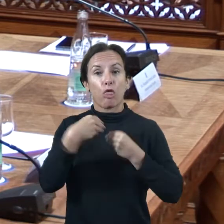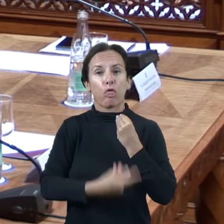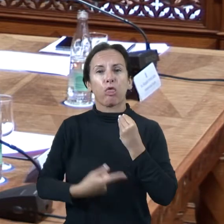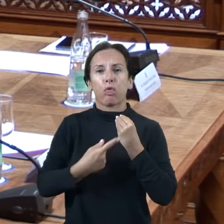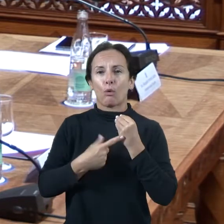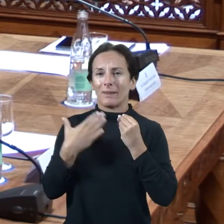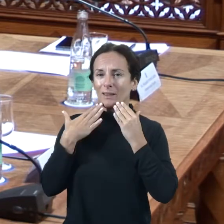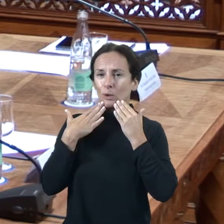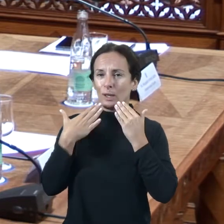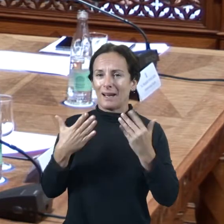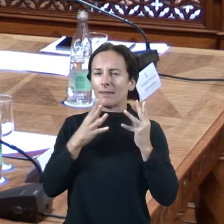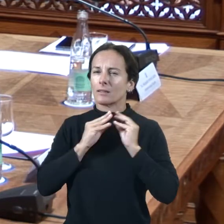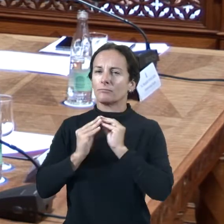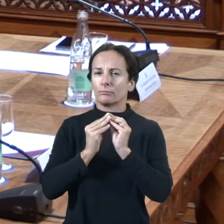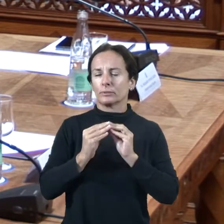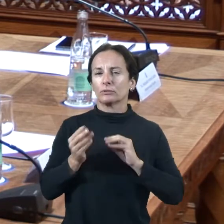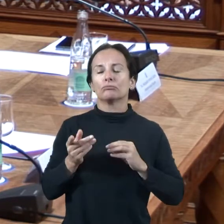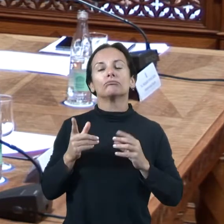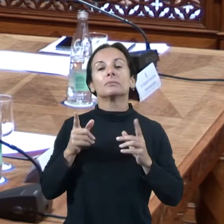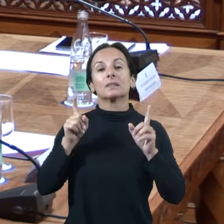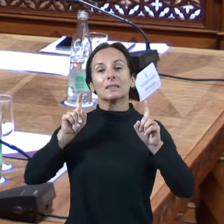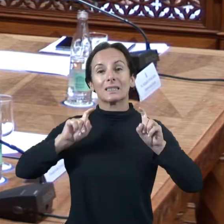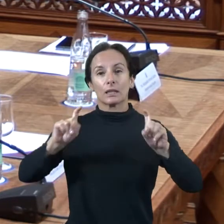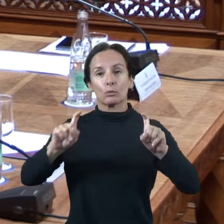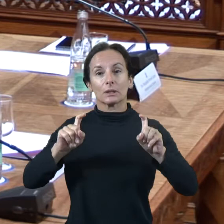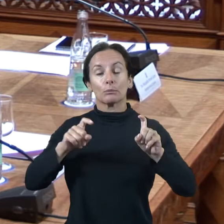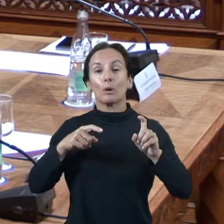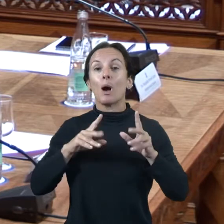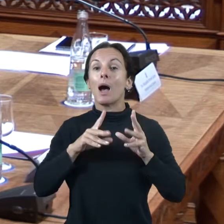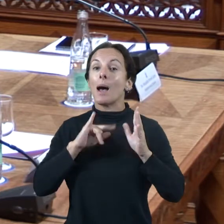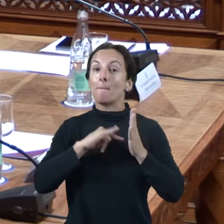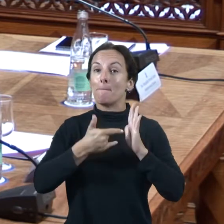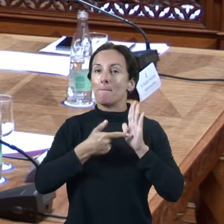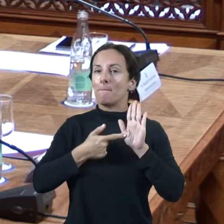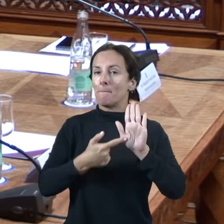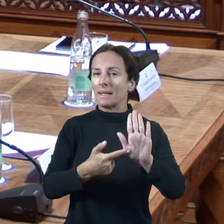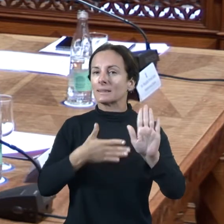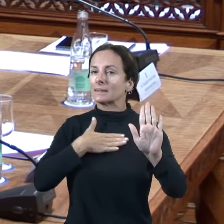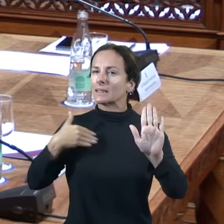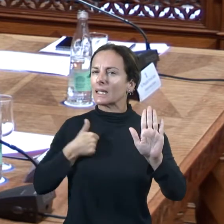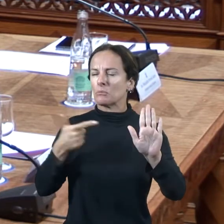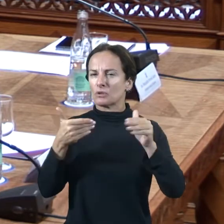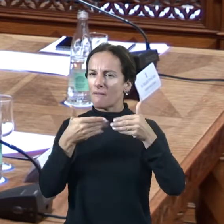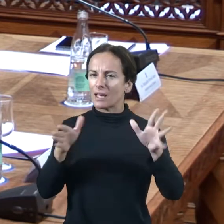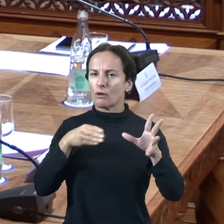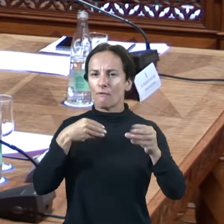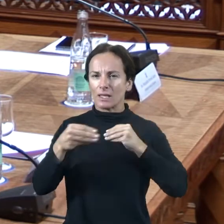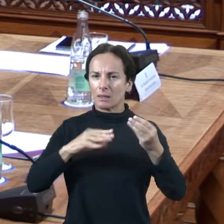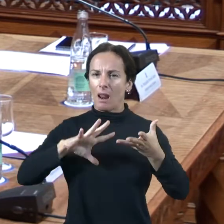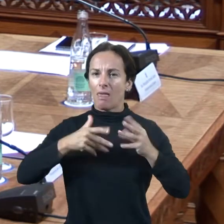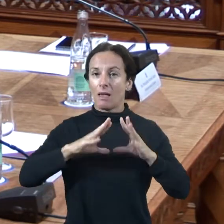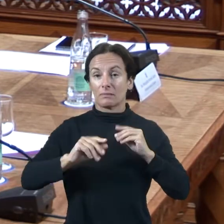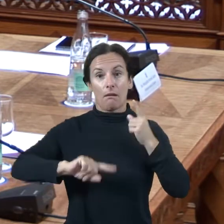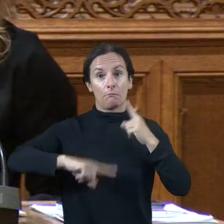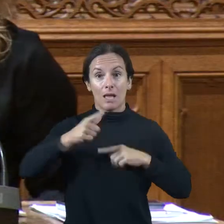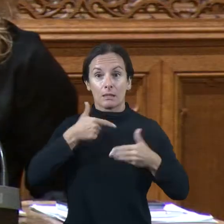és que sigui un pla dinàmic, sigui flexible, que sigui obert i que s'adapti en els canvis contínus, sobretot en aquests moments que estem vivint